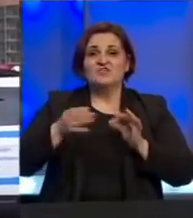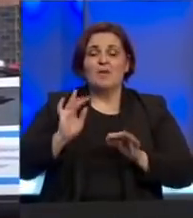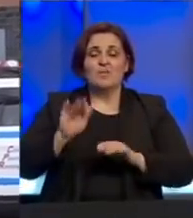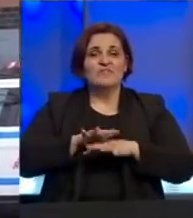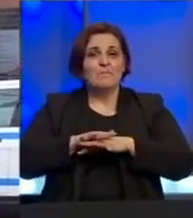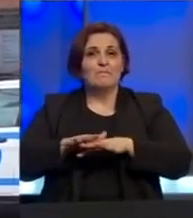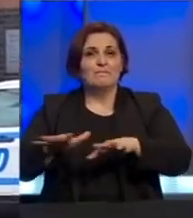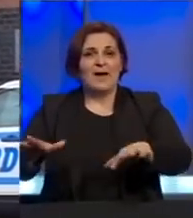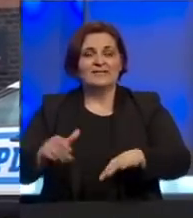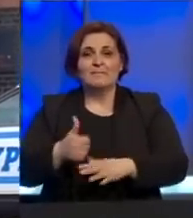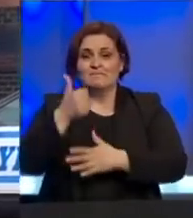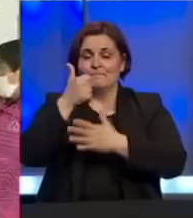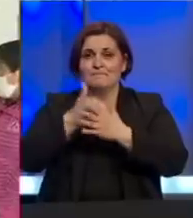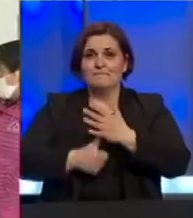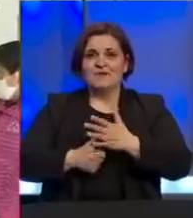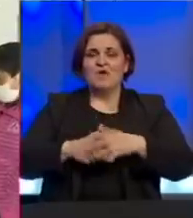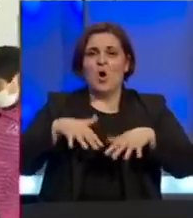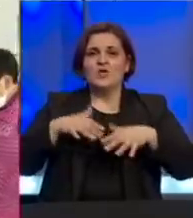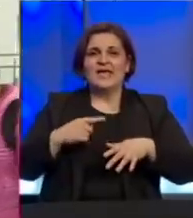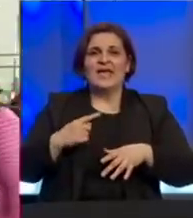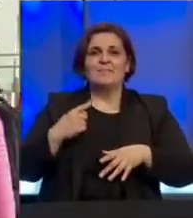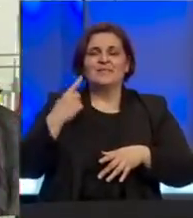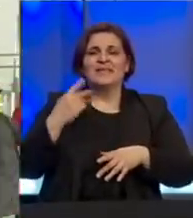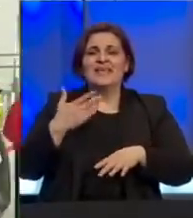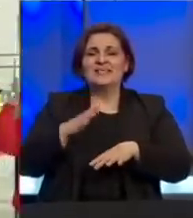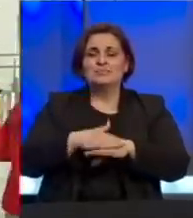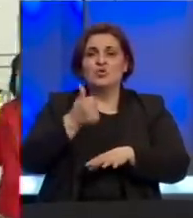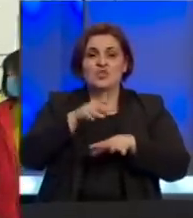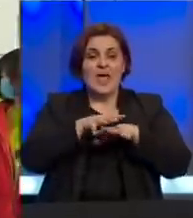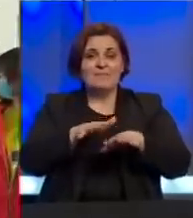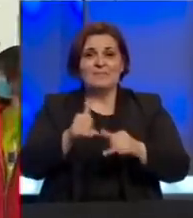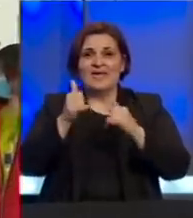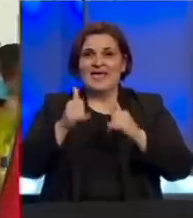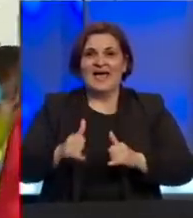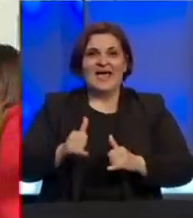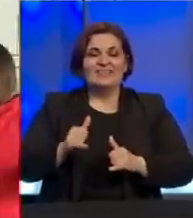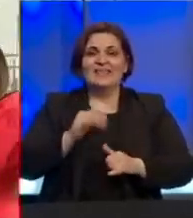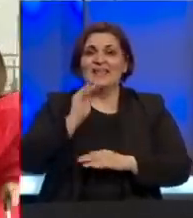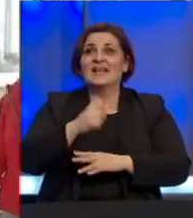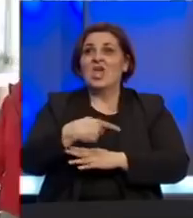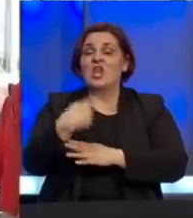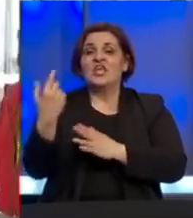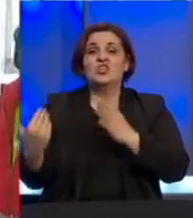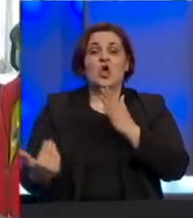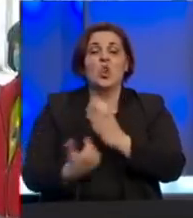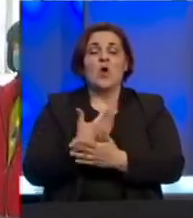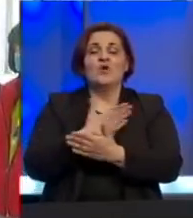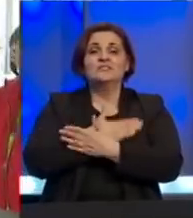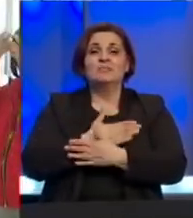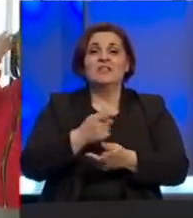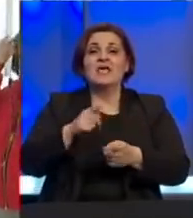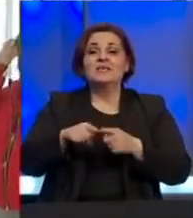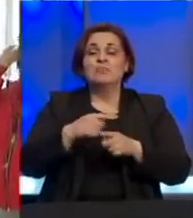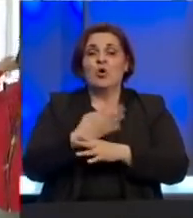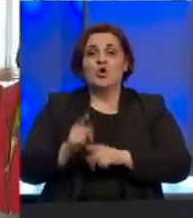pandemije prvi put od sječnja Kine iz koja je krenula epidemija danas nije izvijestila ni o jednoj novoj smrti od posljedica